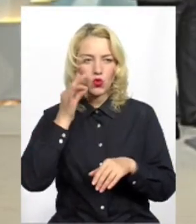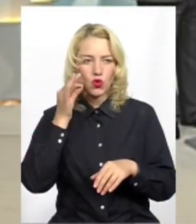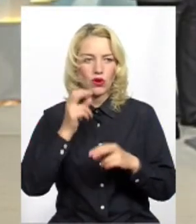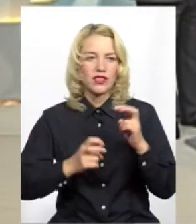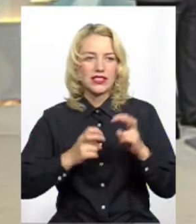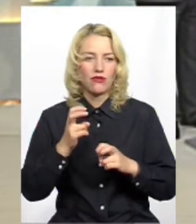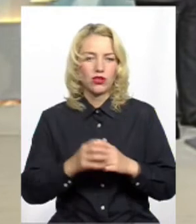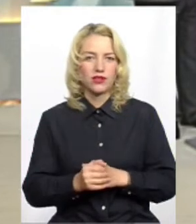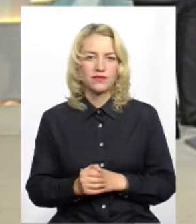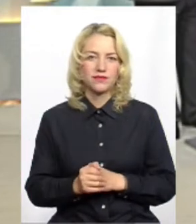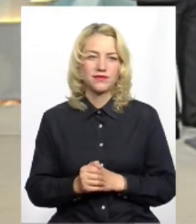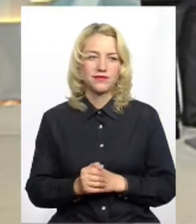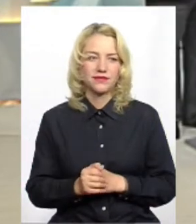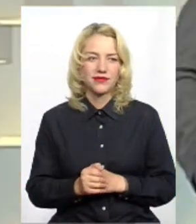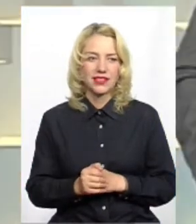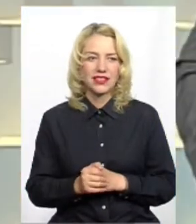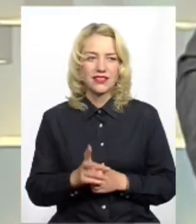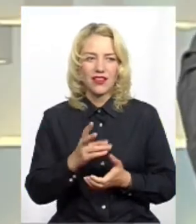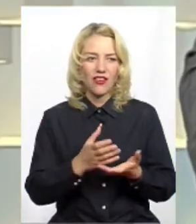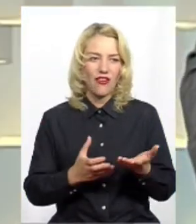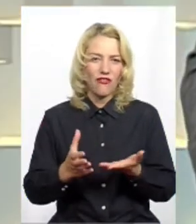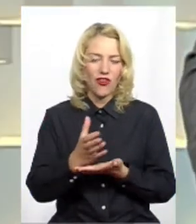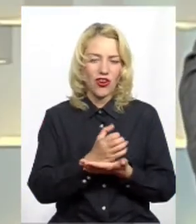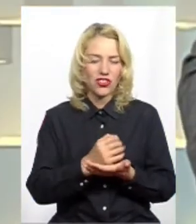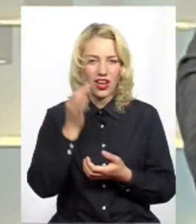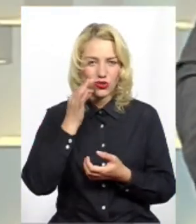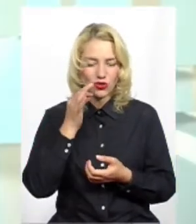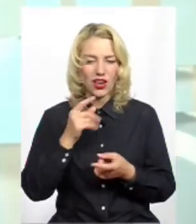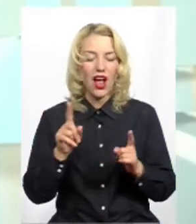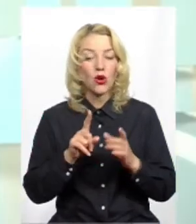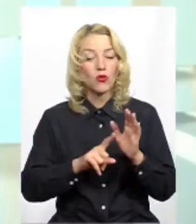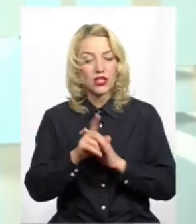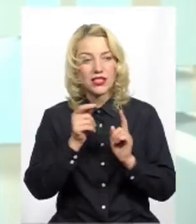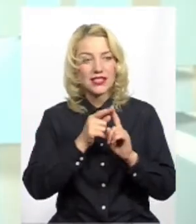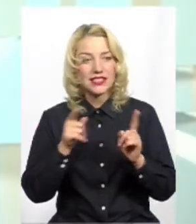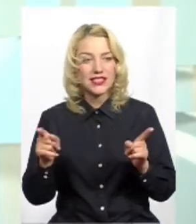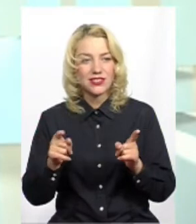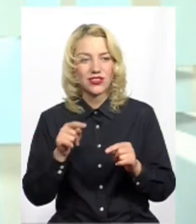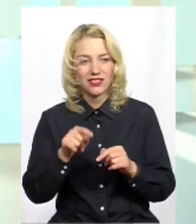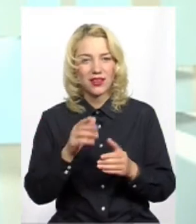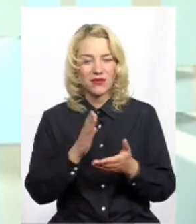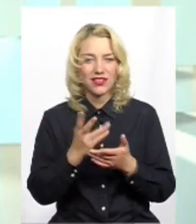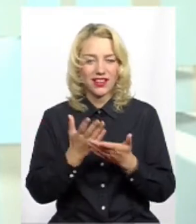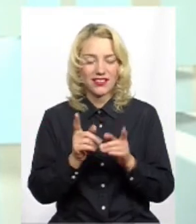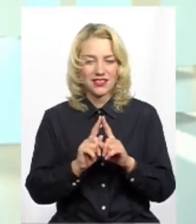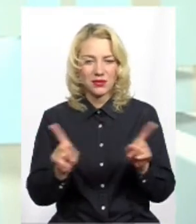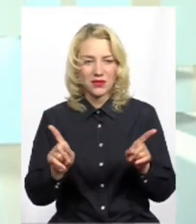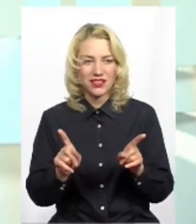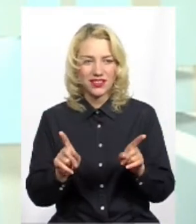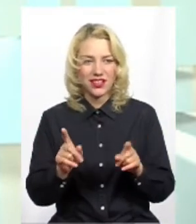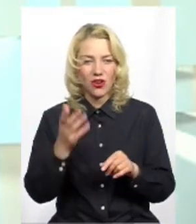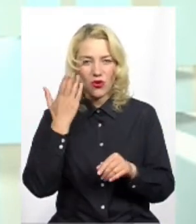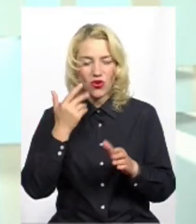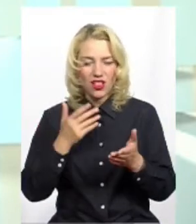За чим визначають? А за ворожай цукрового буряка. Ну, а ще почався сезон? Там є така специфіка при в